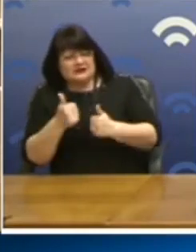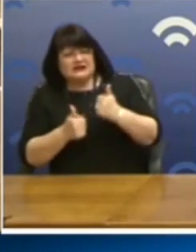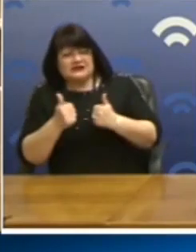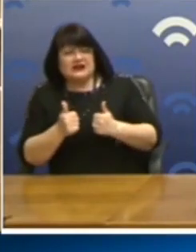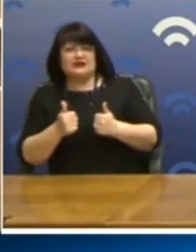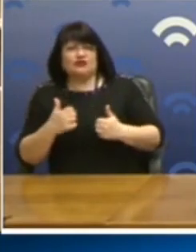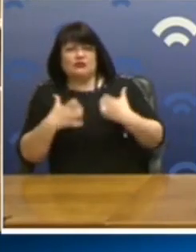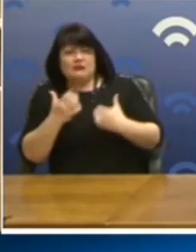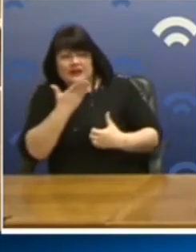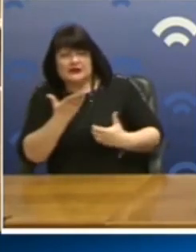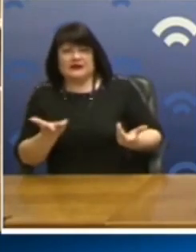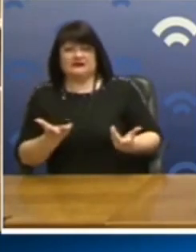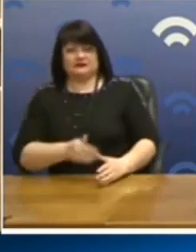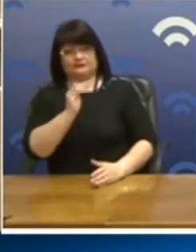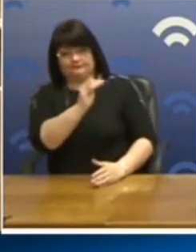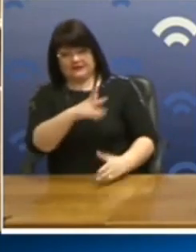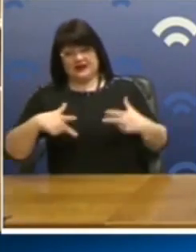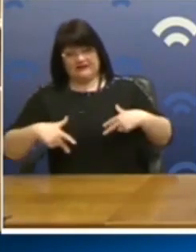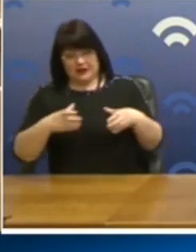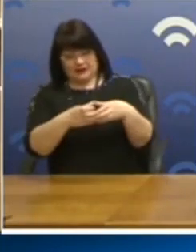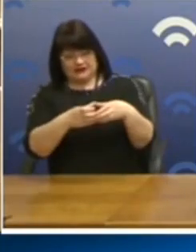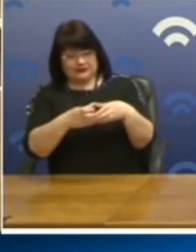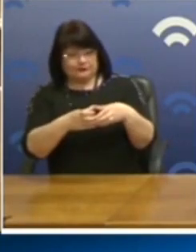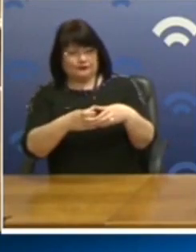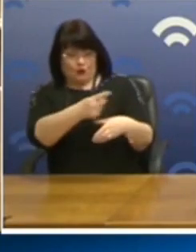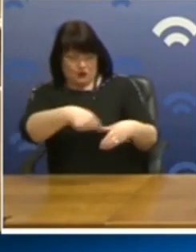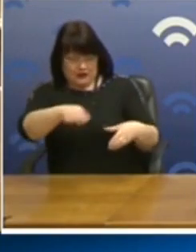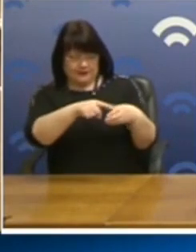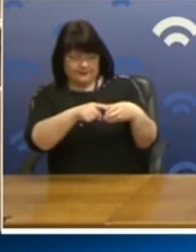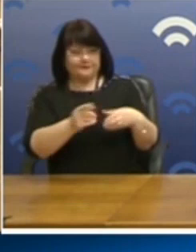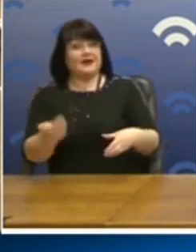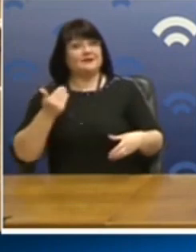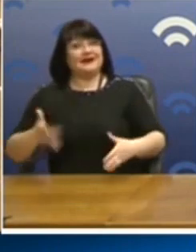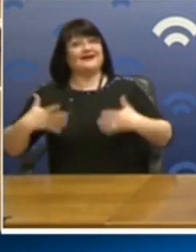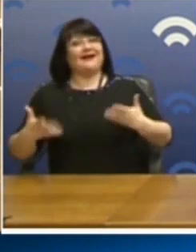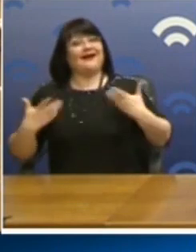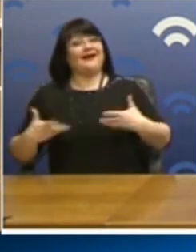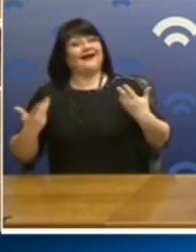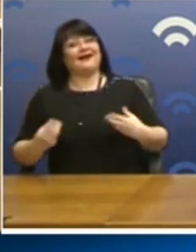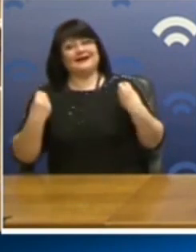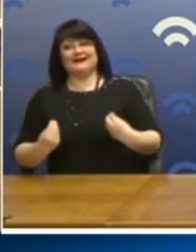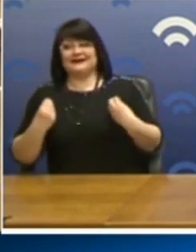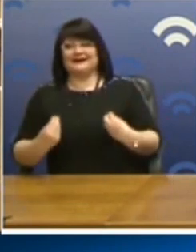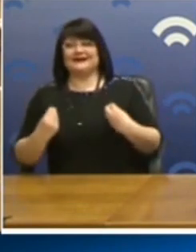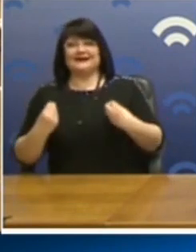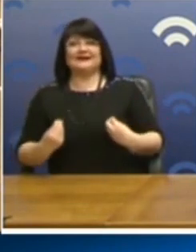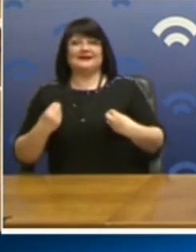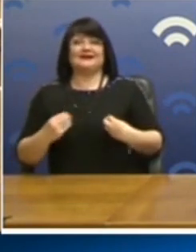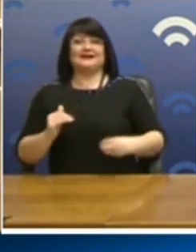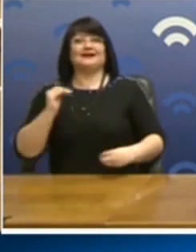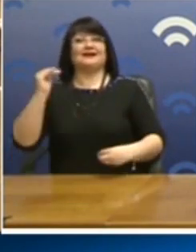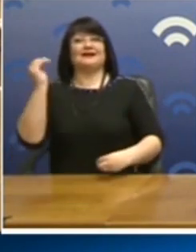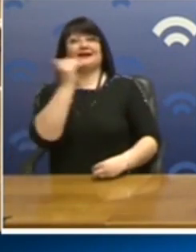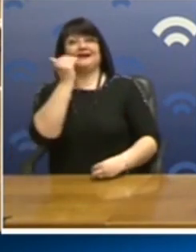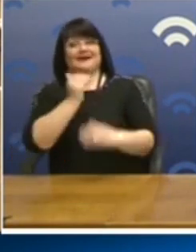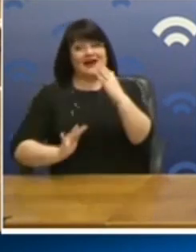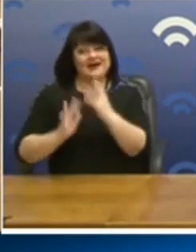Όλοι εσείς κύριοι της κυβέρνησης, που πριν πανηγυρίζατε για τους υψηλούς ρυθμούς